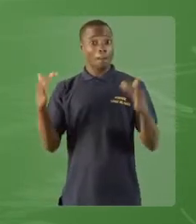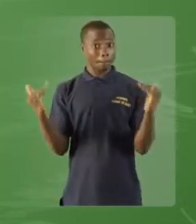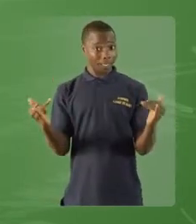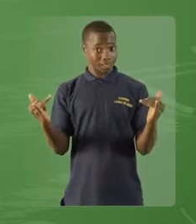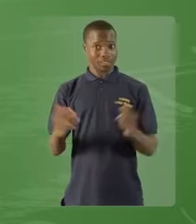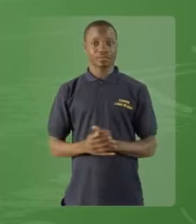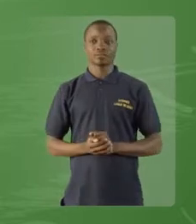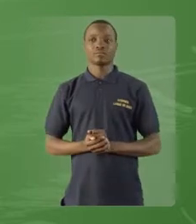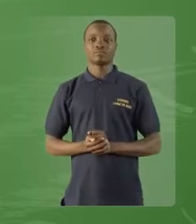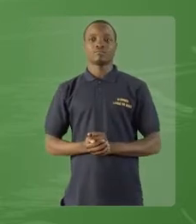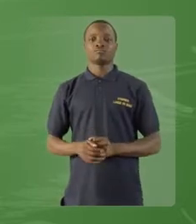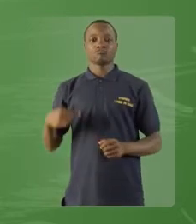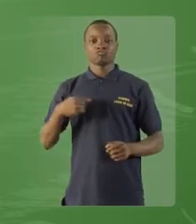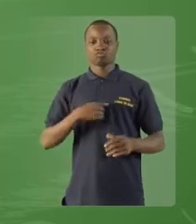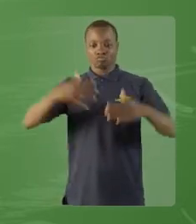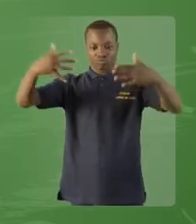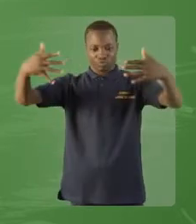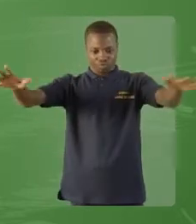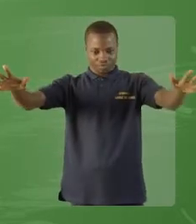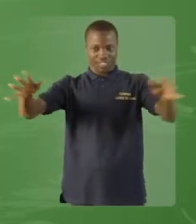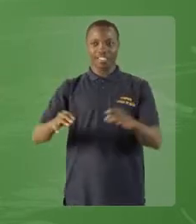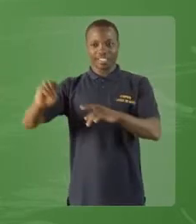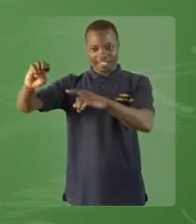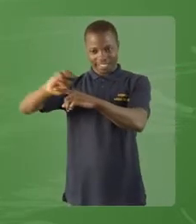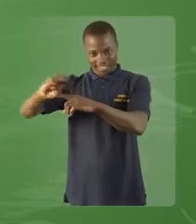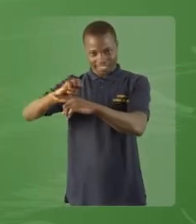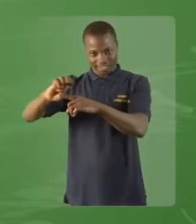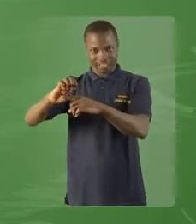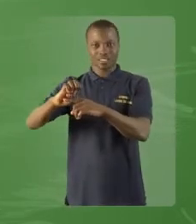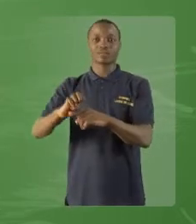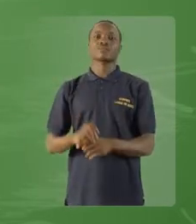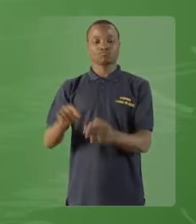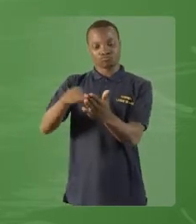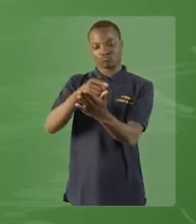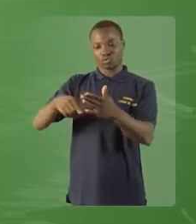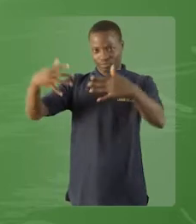continuez à vous exercer. Et j'espère que prochainement, vous allez le trouver.